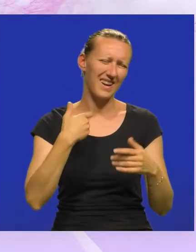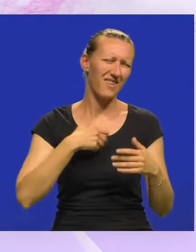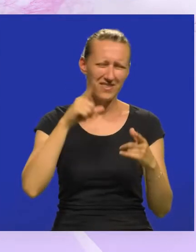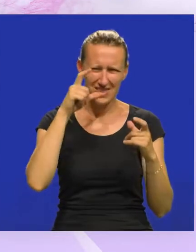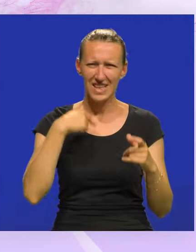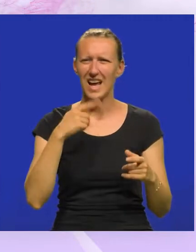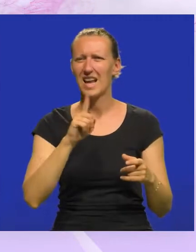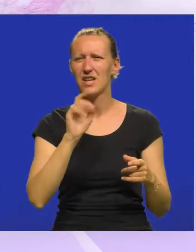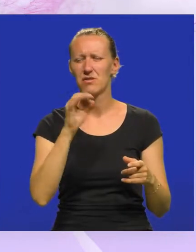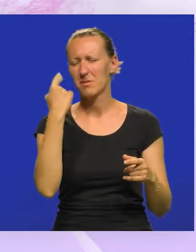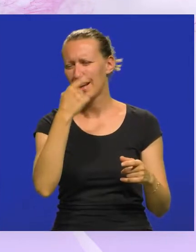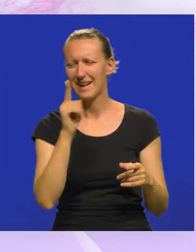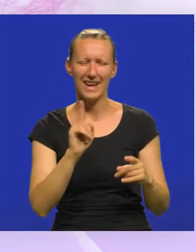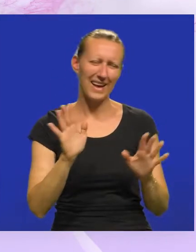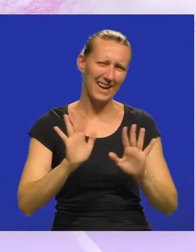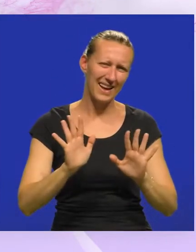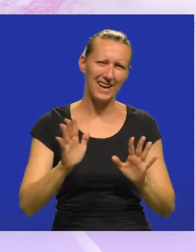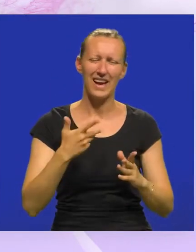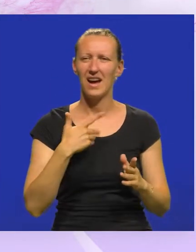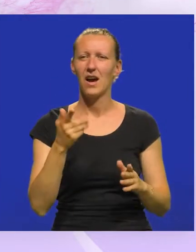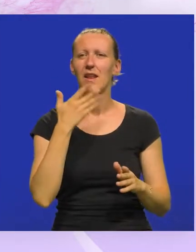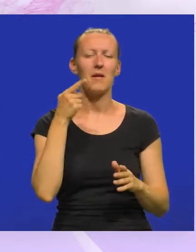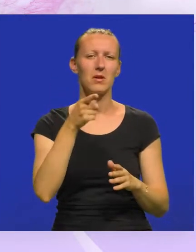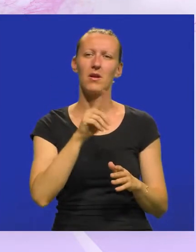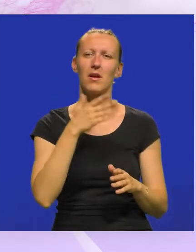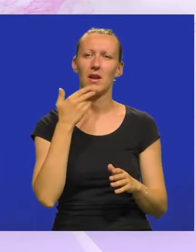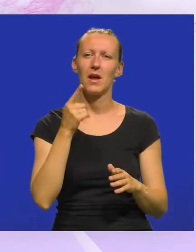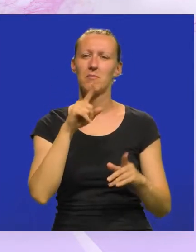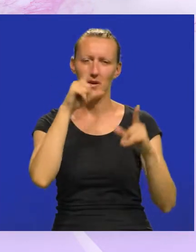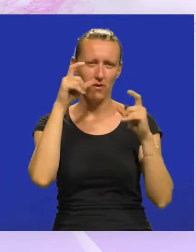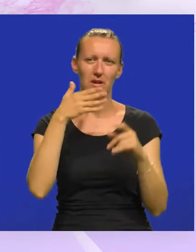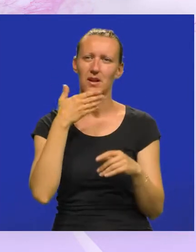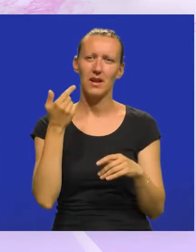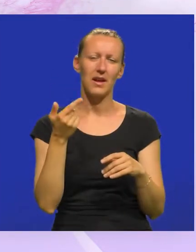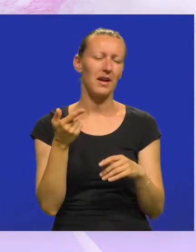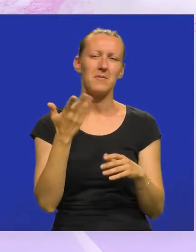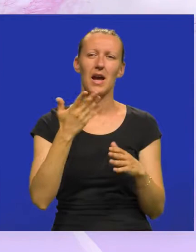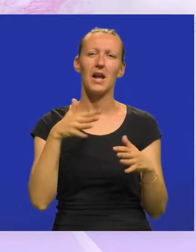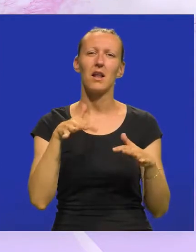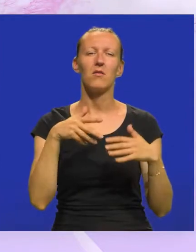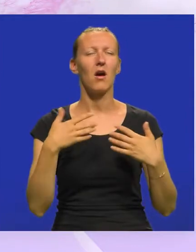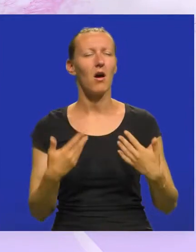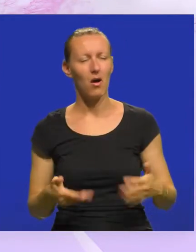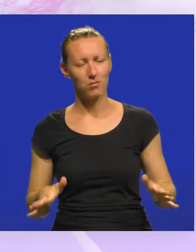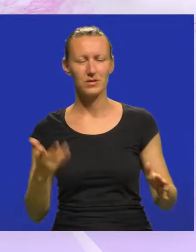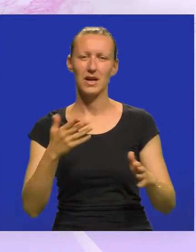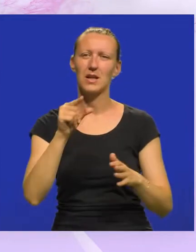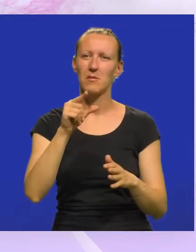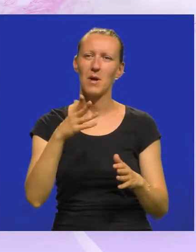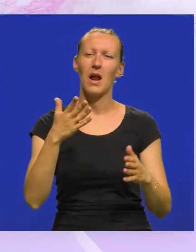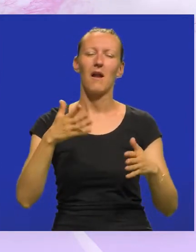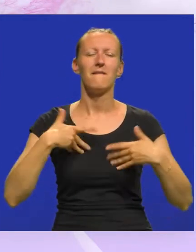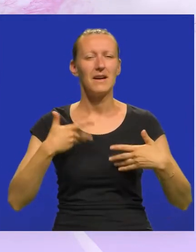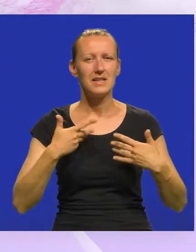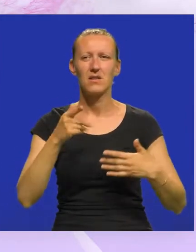ja neću dobro ispasti, ali nema toga, nema fotogeničnosti. Kad se ljudi opuste, kad ih se malo